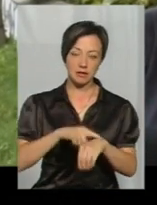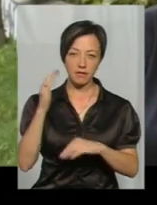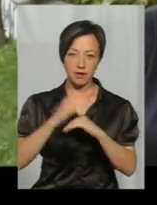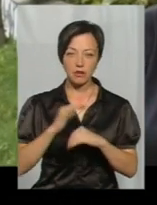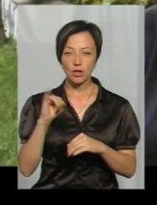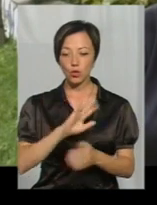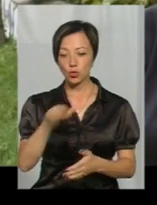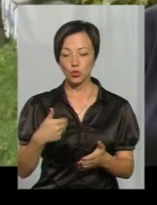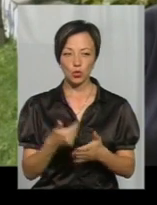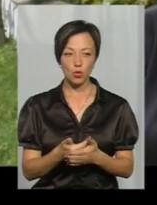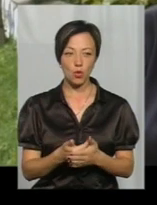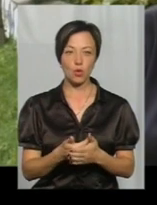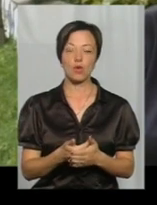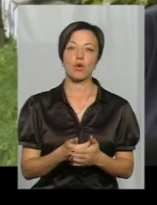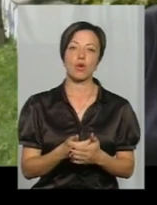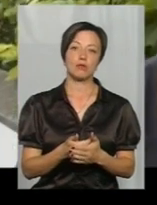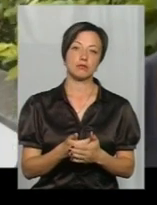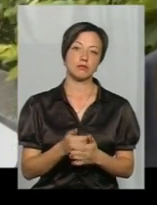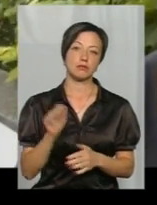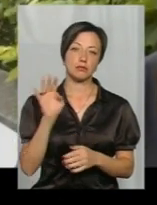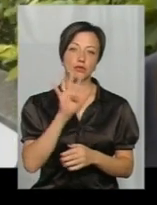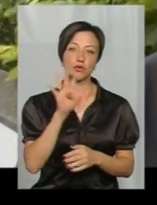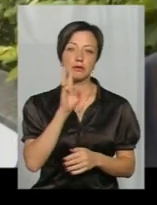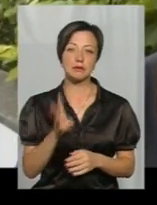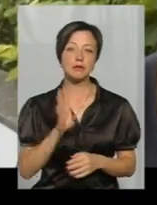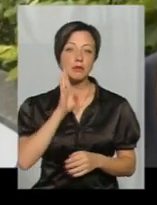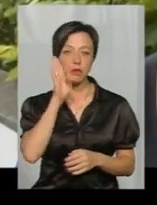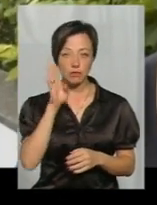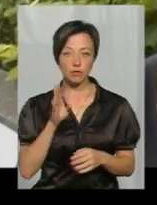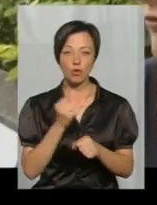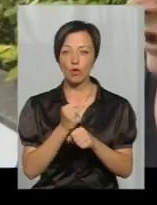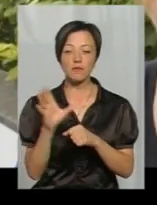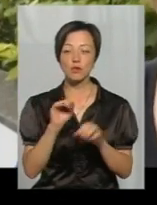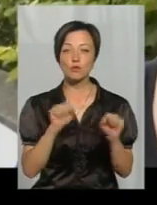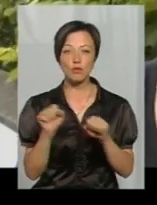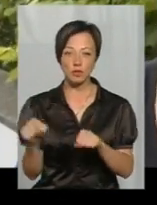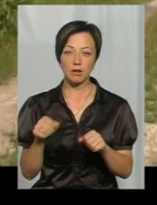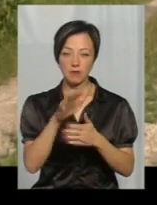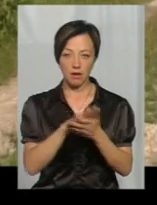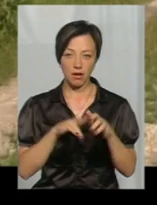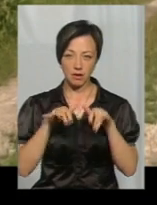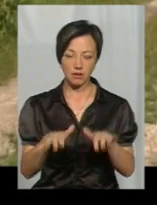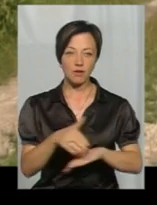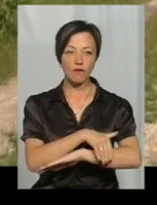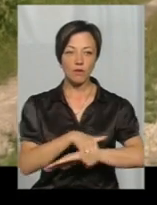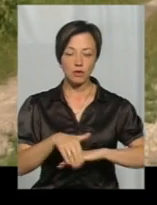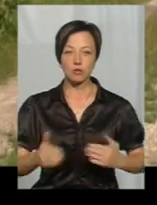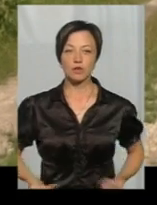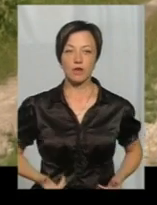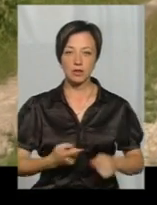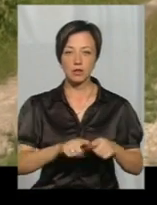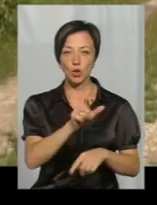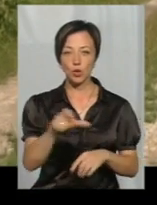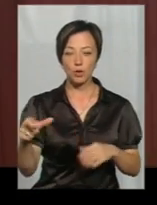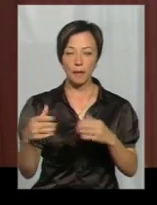'являються і до півп'ятого ранку. Ми все робимо, що вдома можемо, а вони лізуть далі. Вулиця, де проживають ці люди,